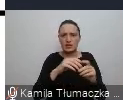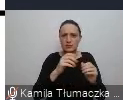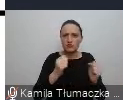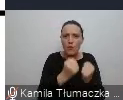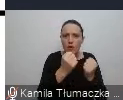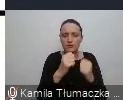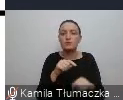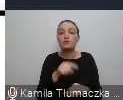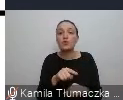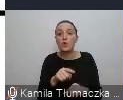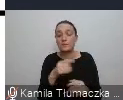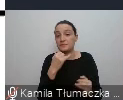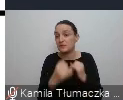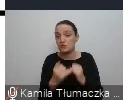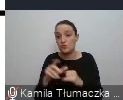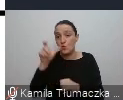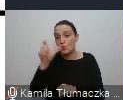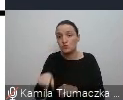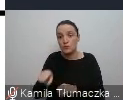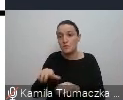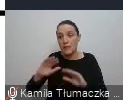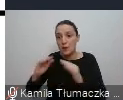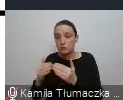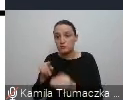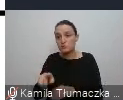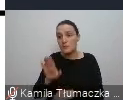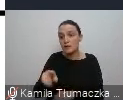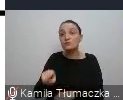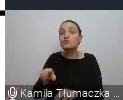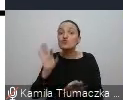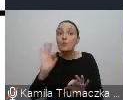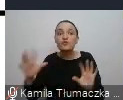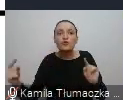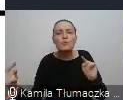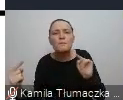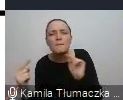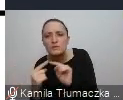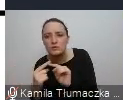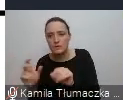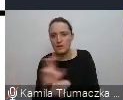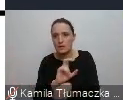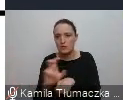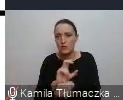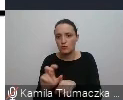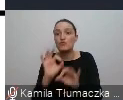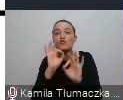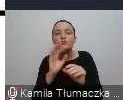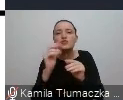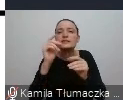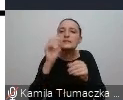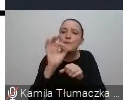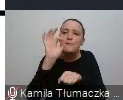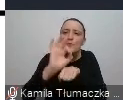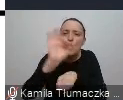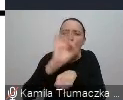dzieci czy osób ze spektrum autyzmu dobrze dobrane technologie, dobrze zaprojektowane